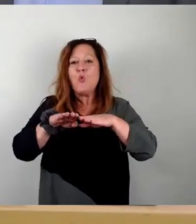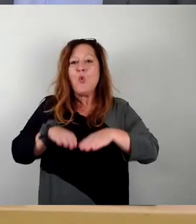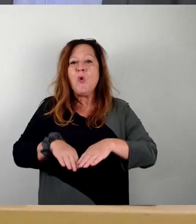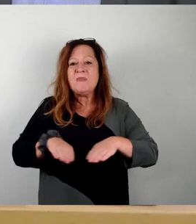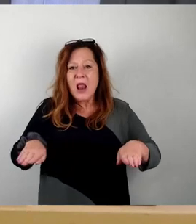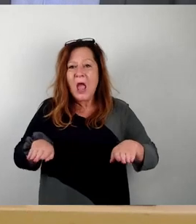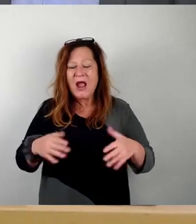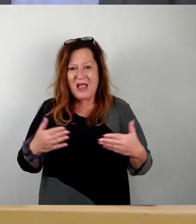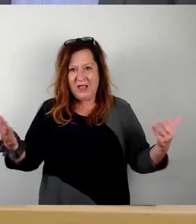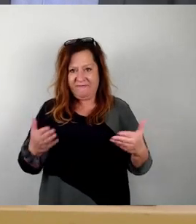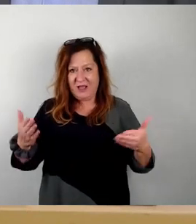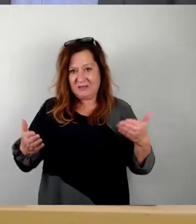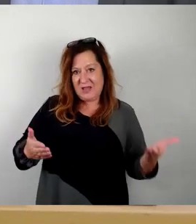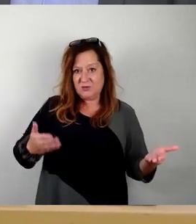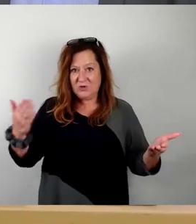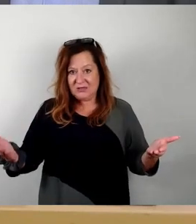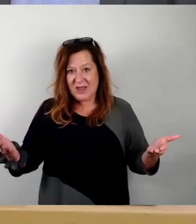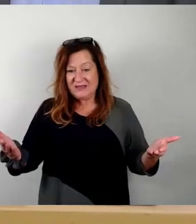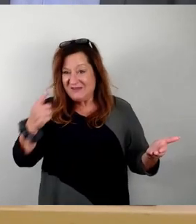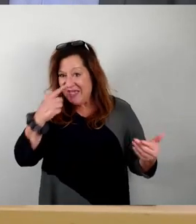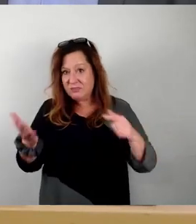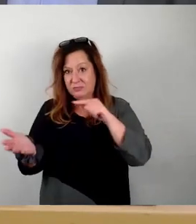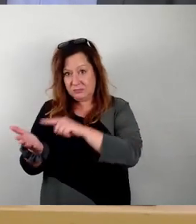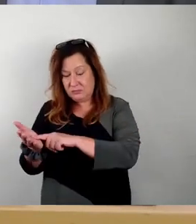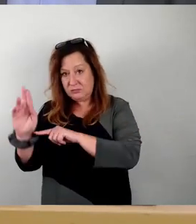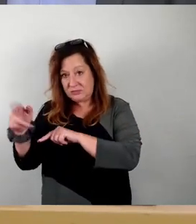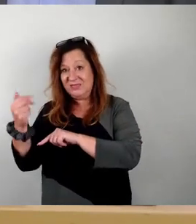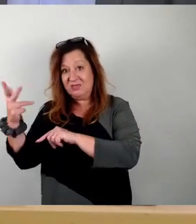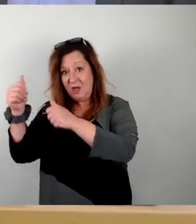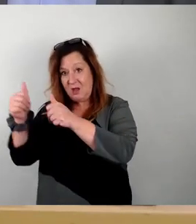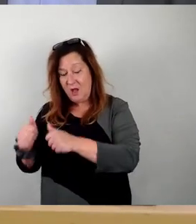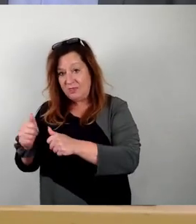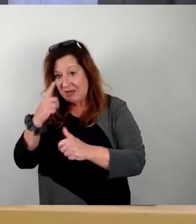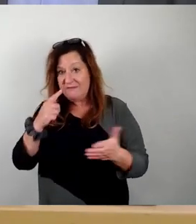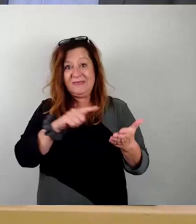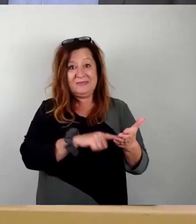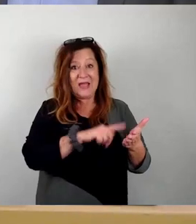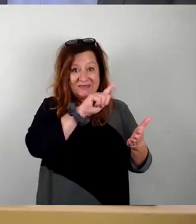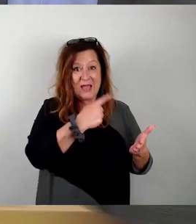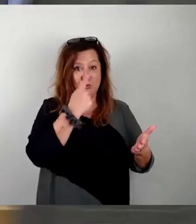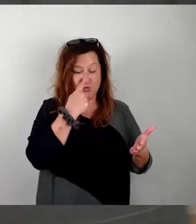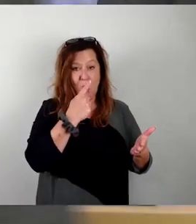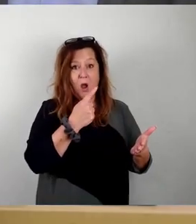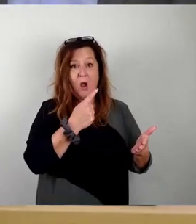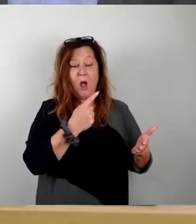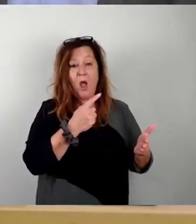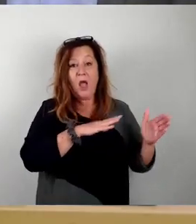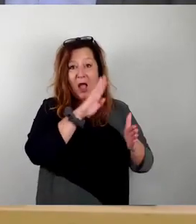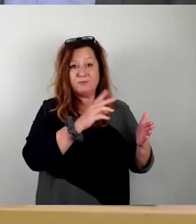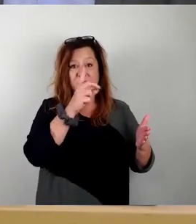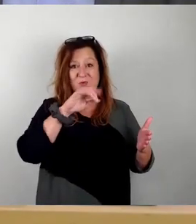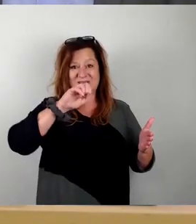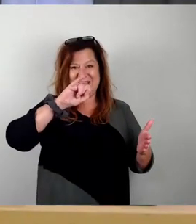Soweit klar? Dann lassen Sie uns da mal voranschreiten und versuchen, das hintereinander einmal durchzugehen. Also, als